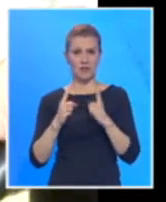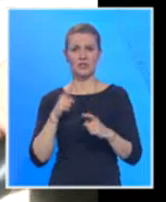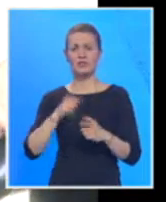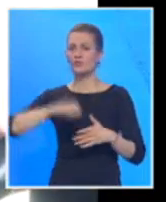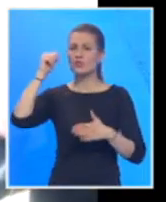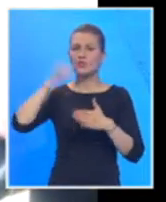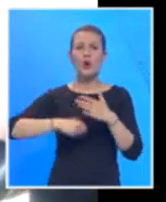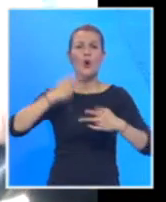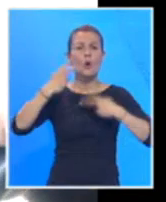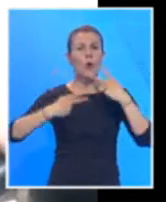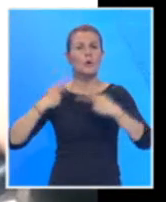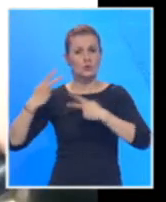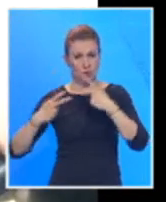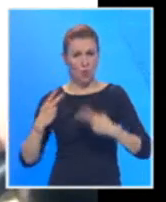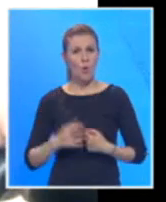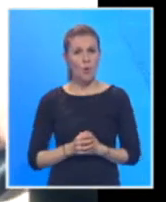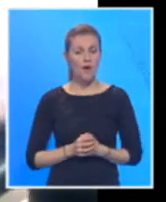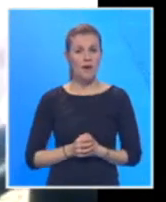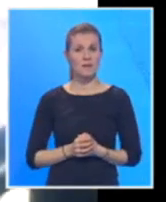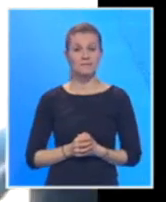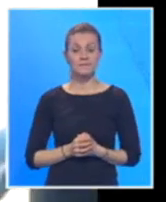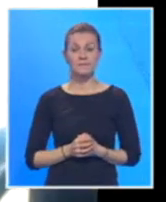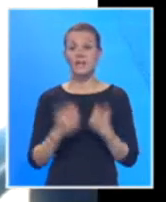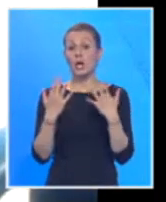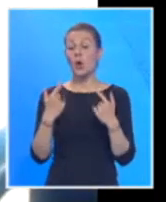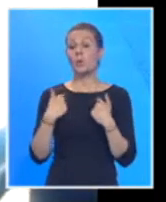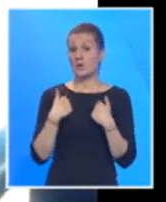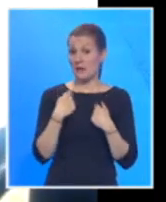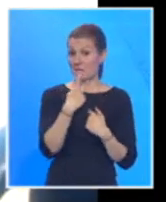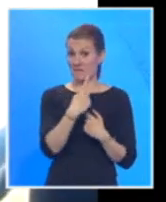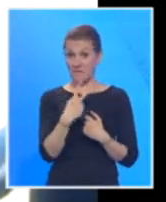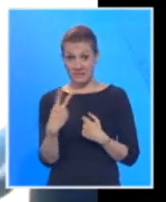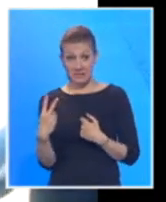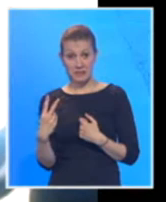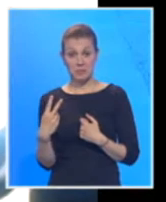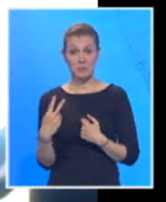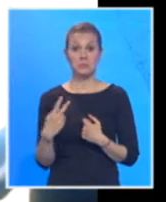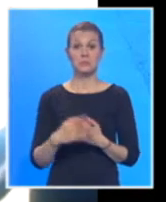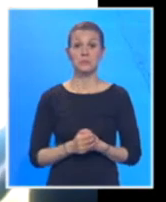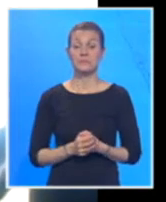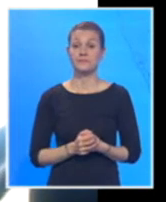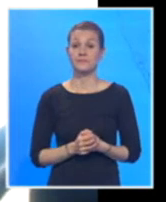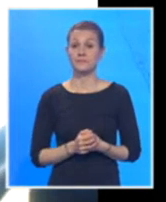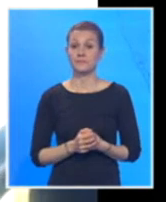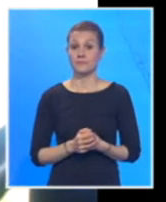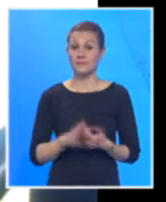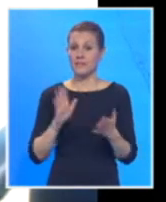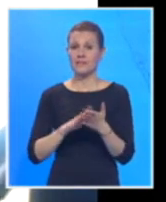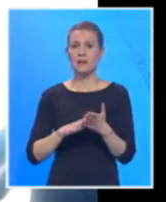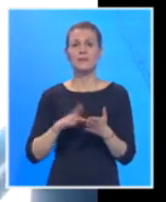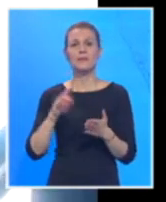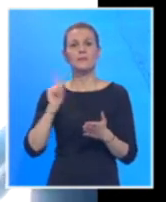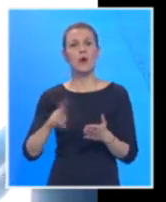rigoroznom kontrolom i koliko sam ja uspeo da vidim, znači bez neke posebne dozvole